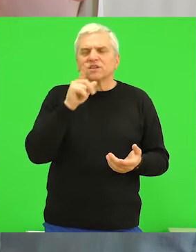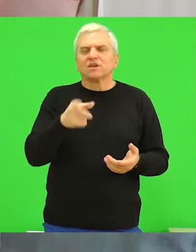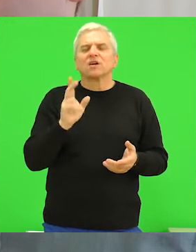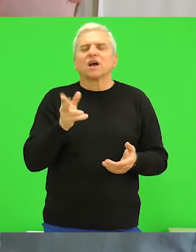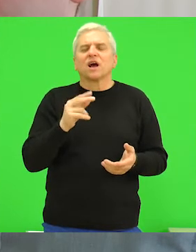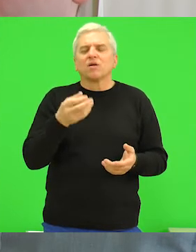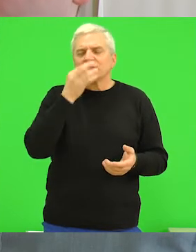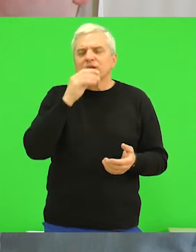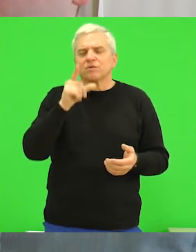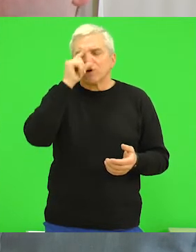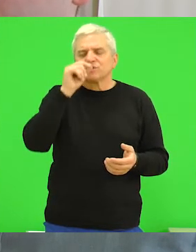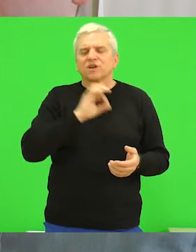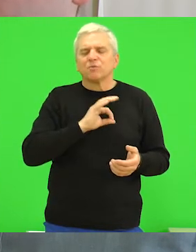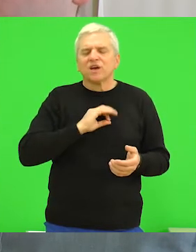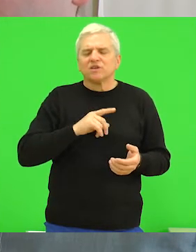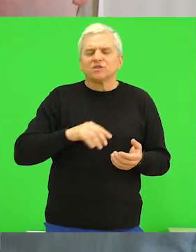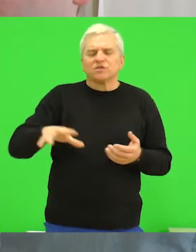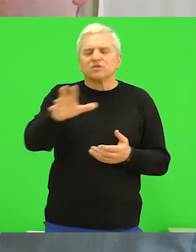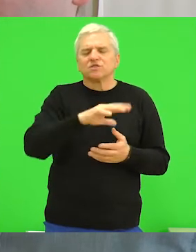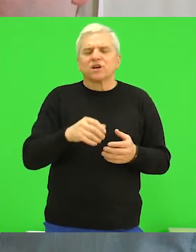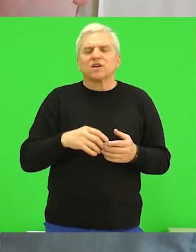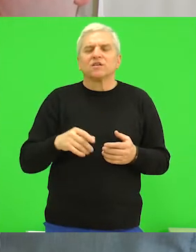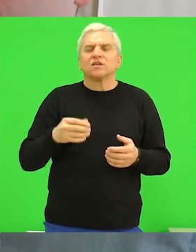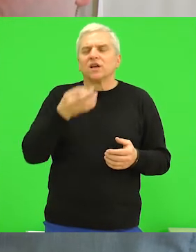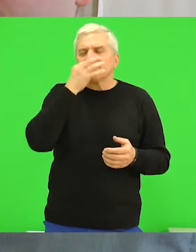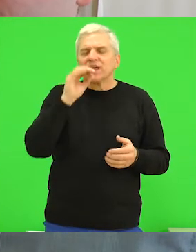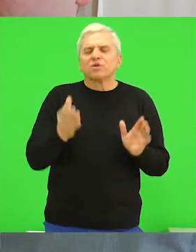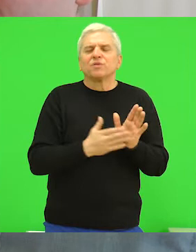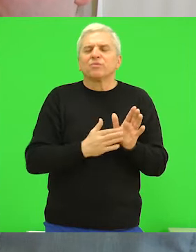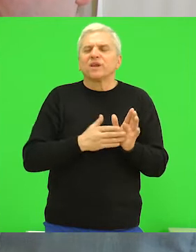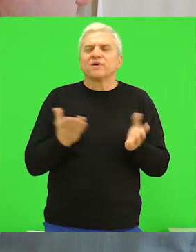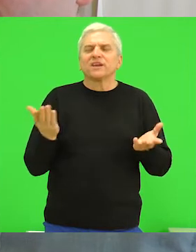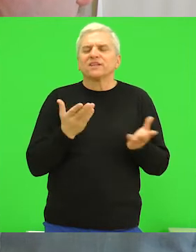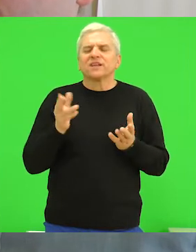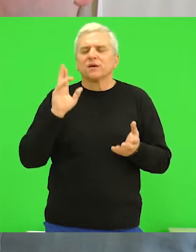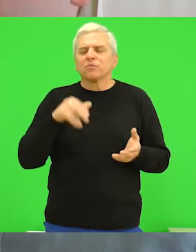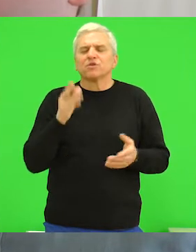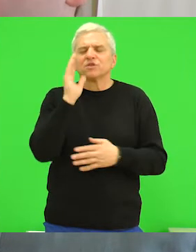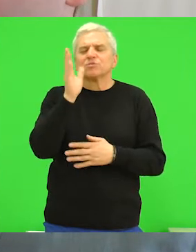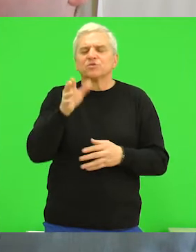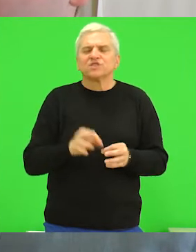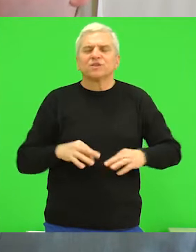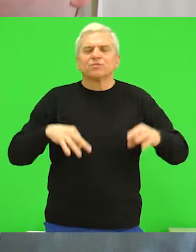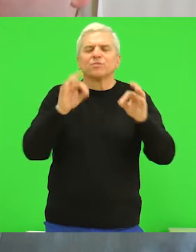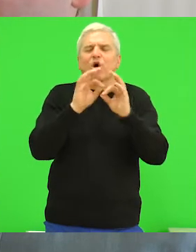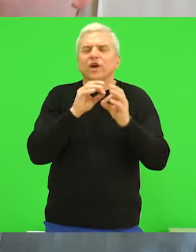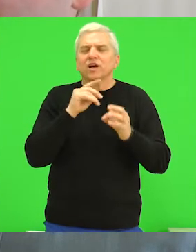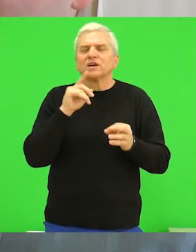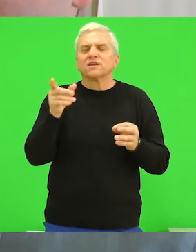naravno kao najveća opština u Potisju, kao možda najbolji primer da bi budući projekat